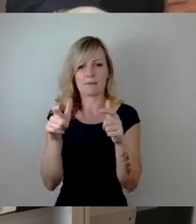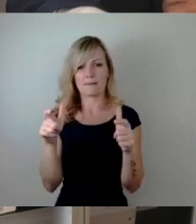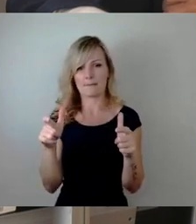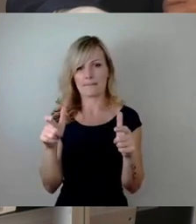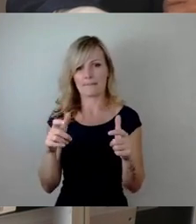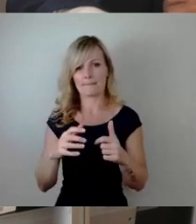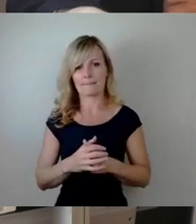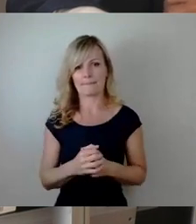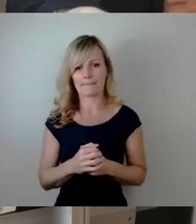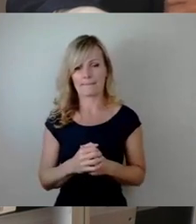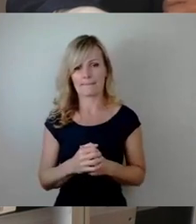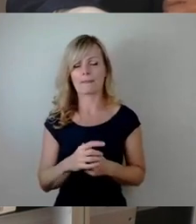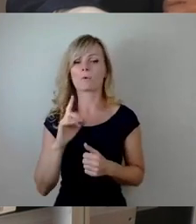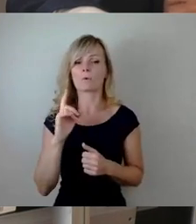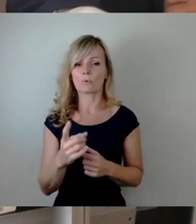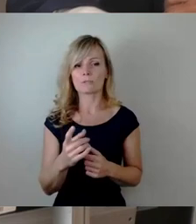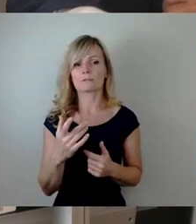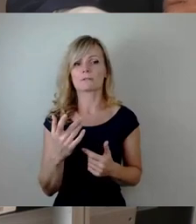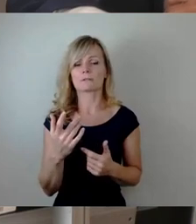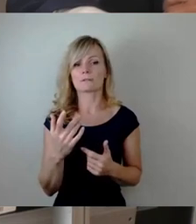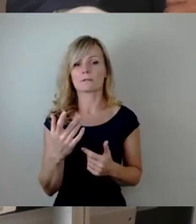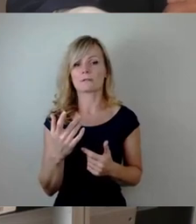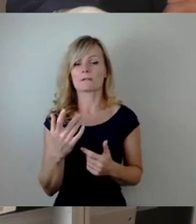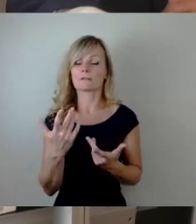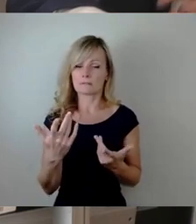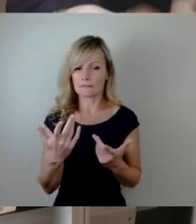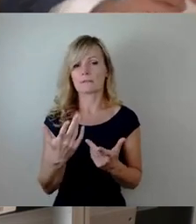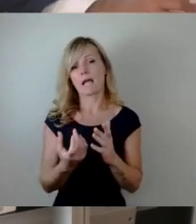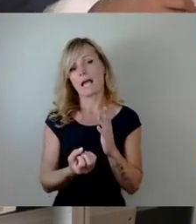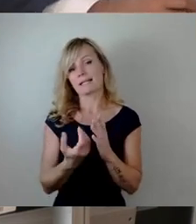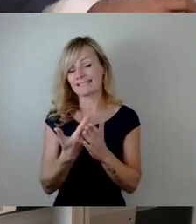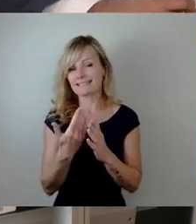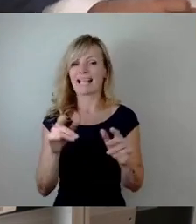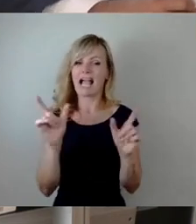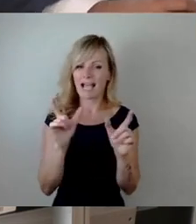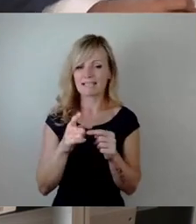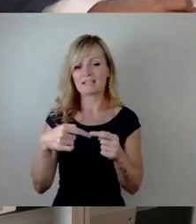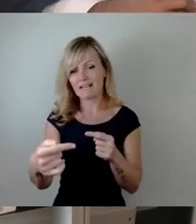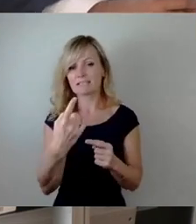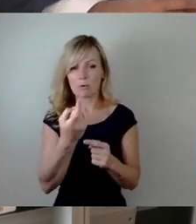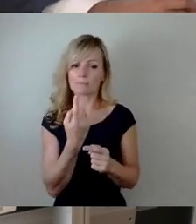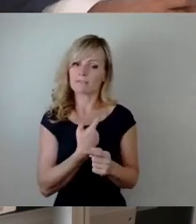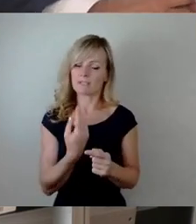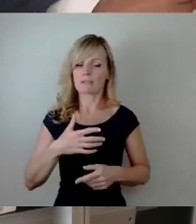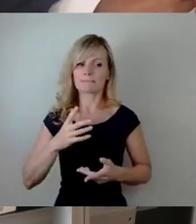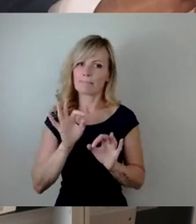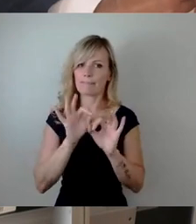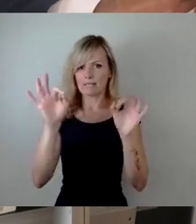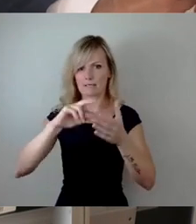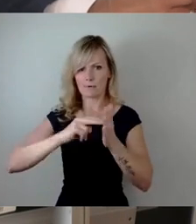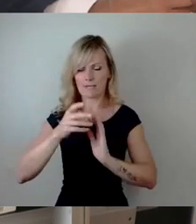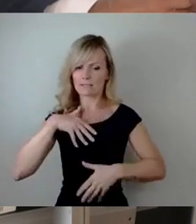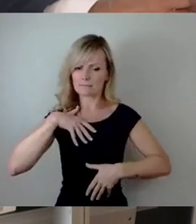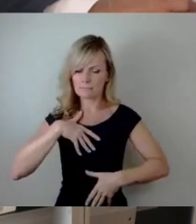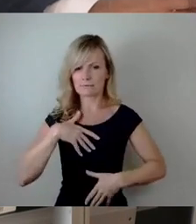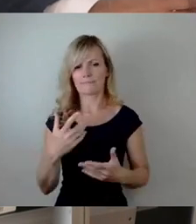Ereignisse vorzubereiten. Hier werden wir alle Informationen bündeln und die notwendigen